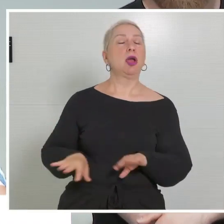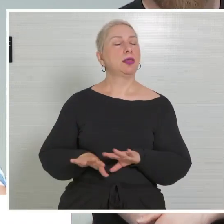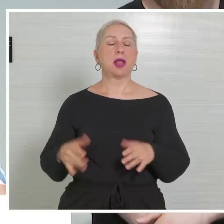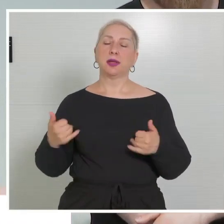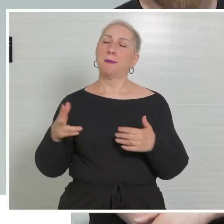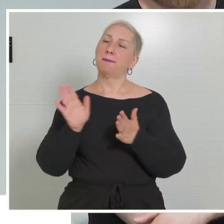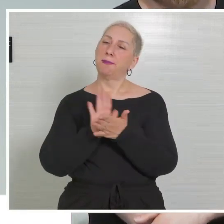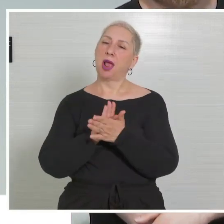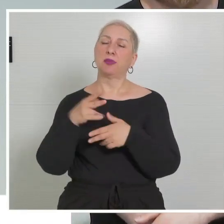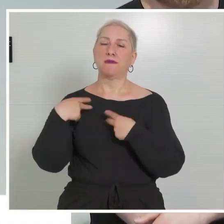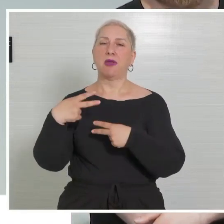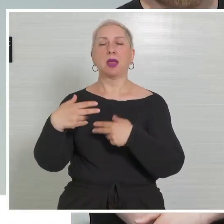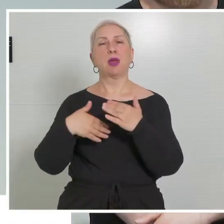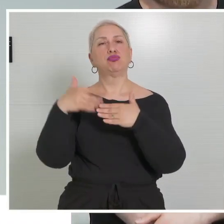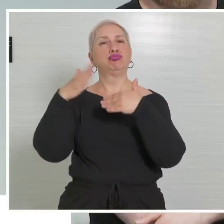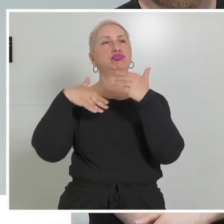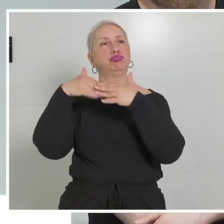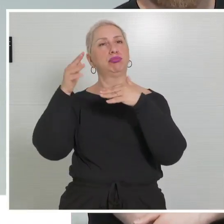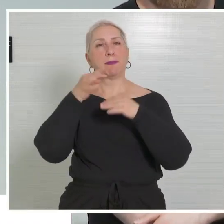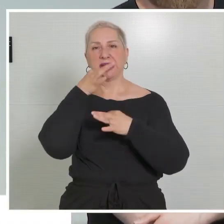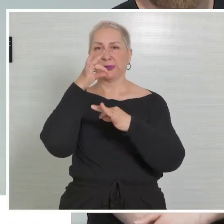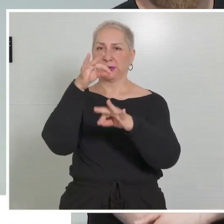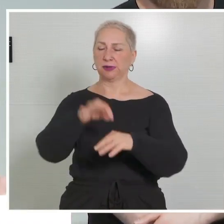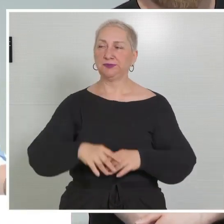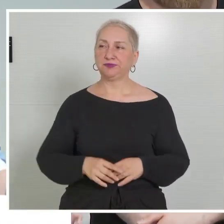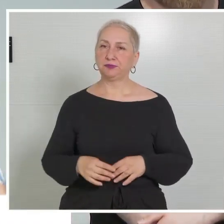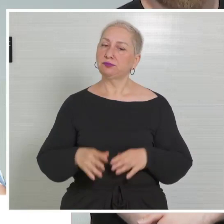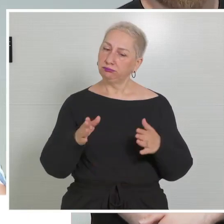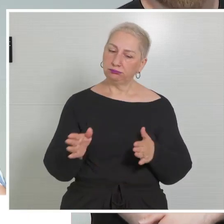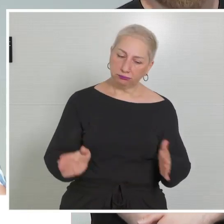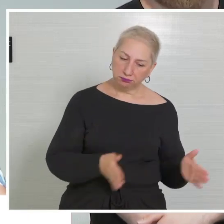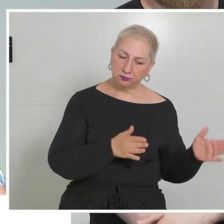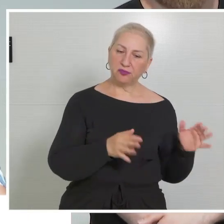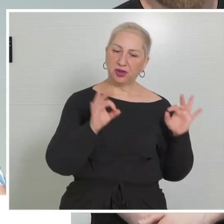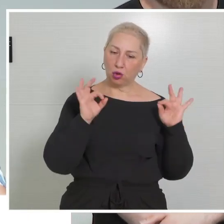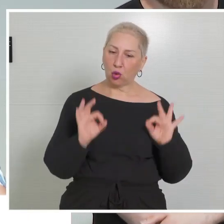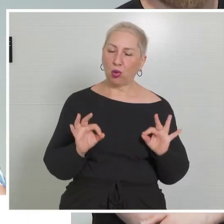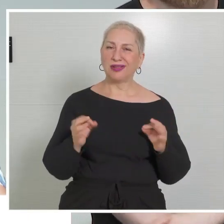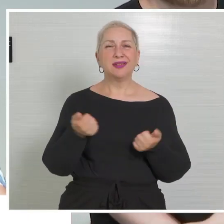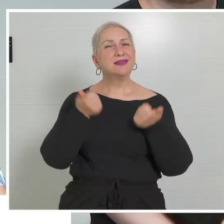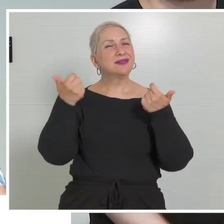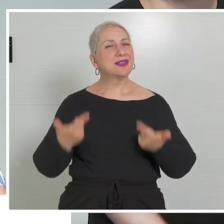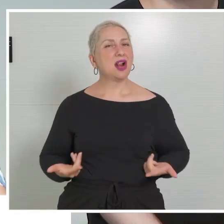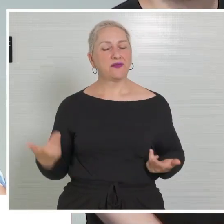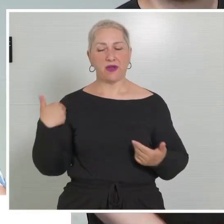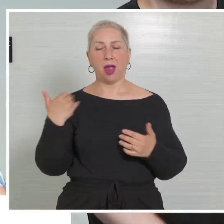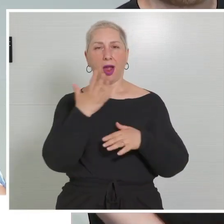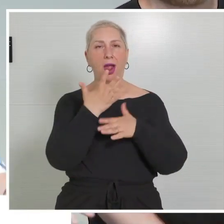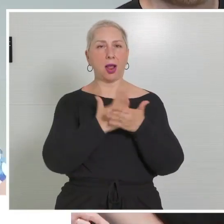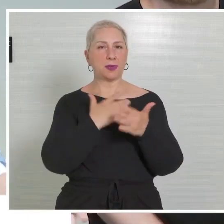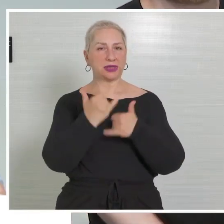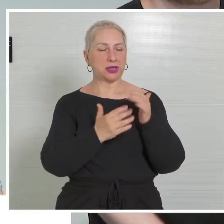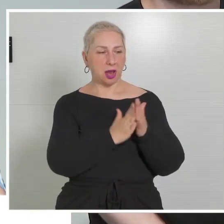stetig entwickelt und auch verbessert wird. So weit einmal zu den konkreten Zahlen für das abgelaufene Halbjahr, für das